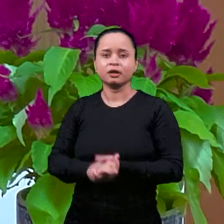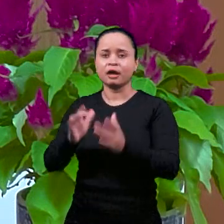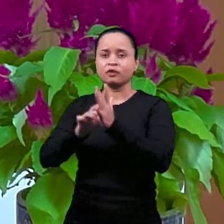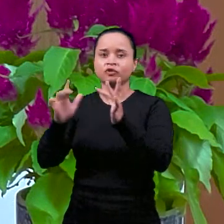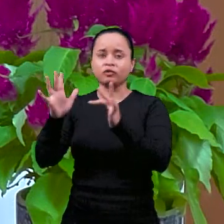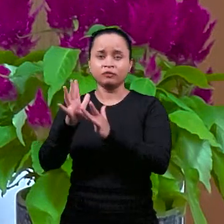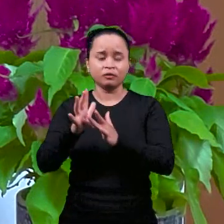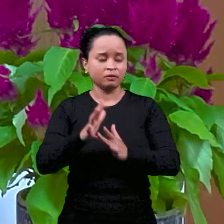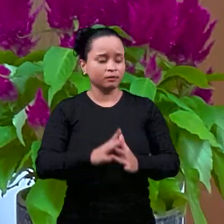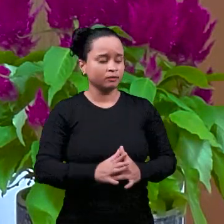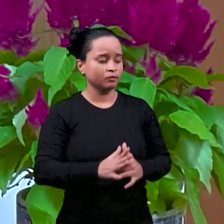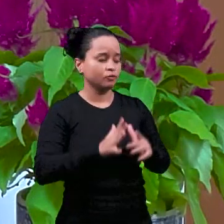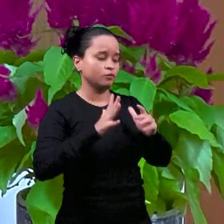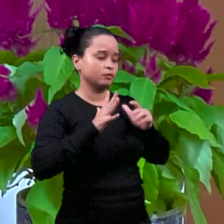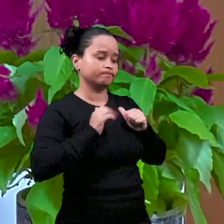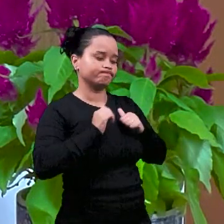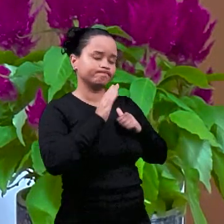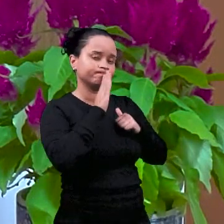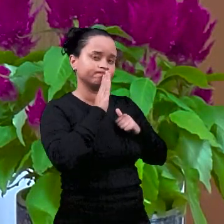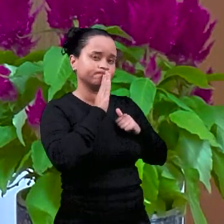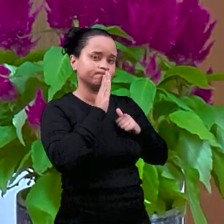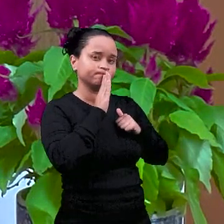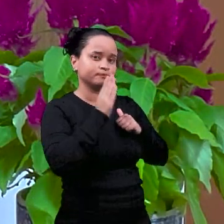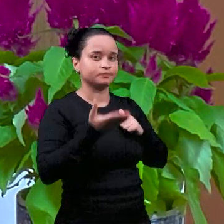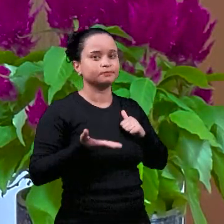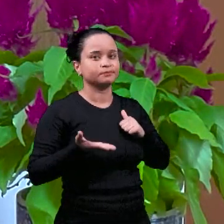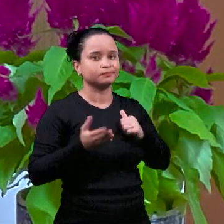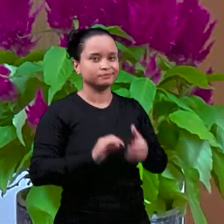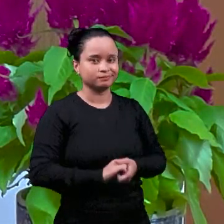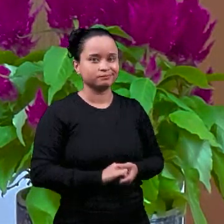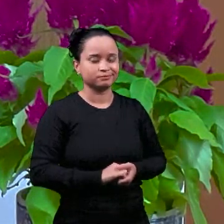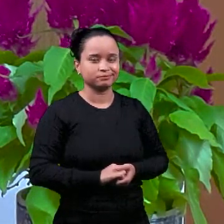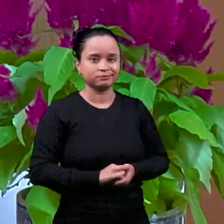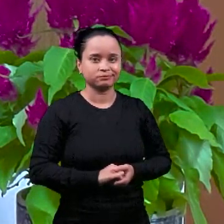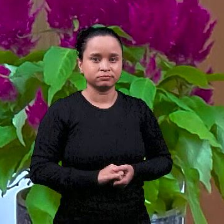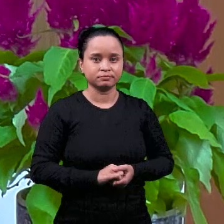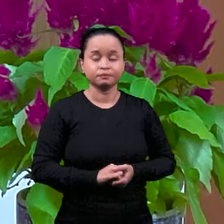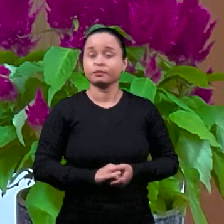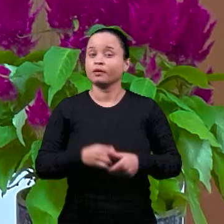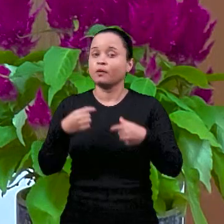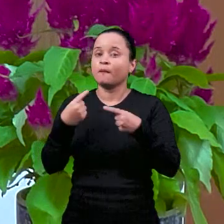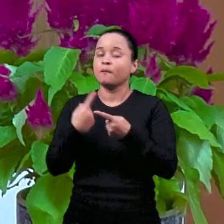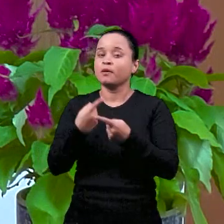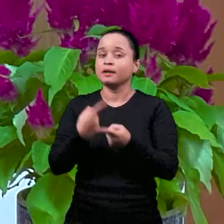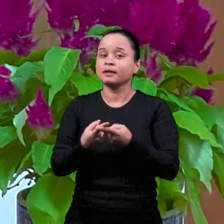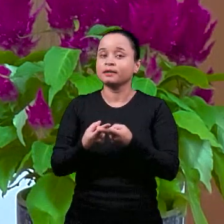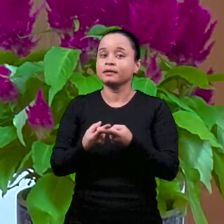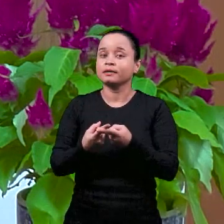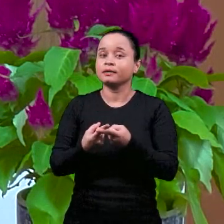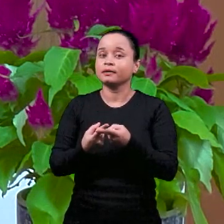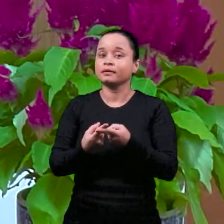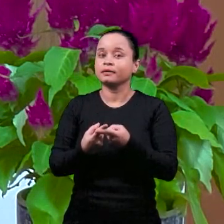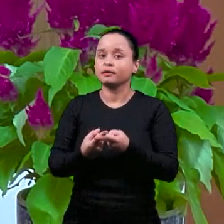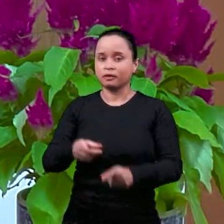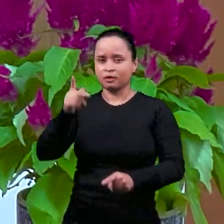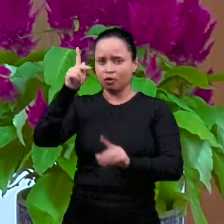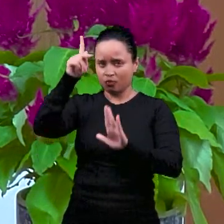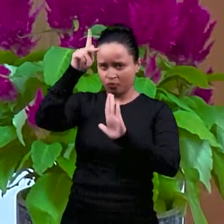промолчал, потому что проект философский не говорит, не отвечает, не